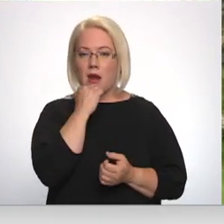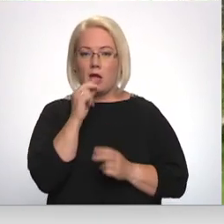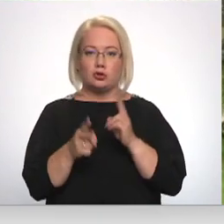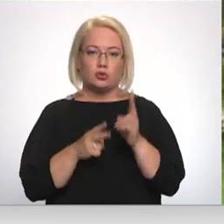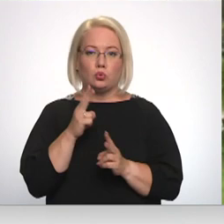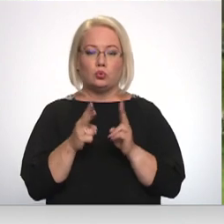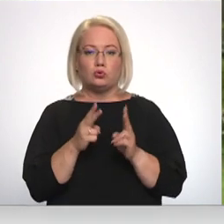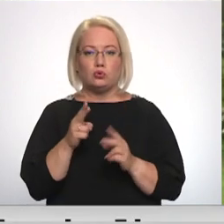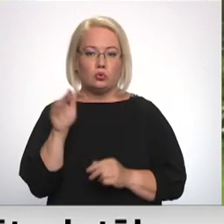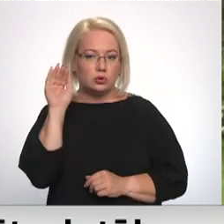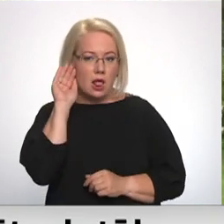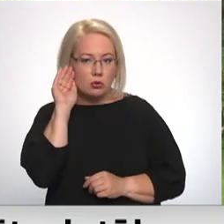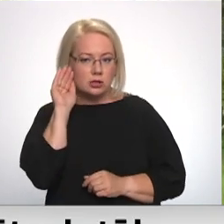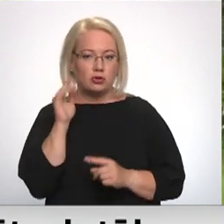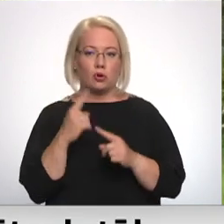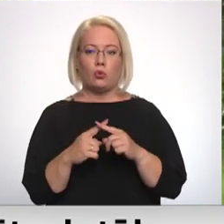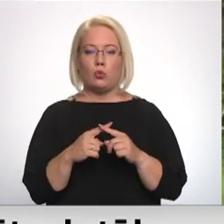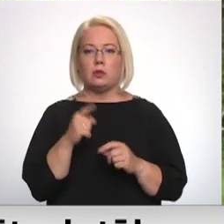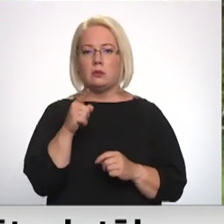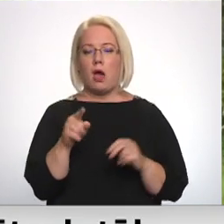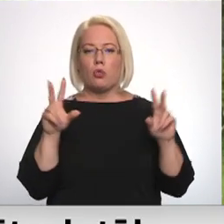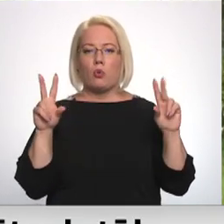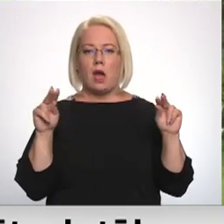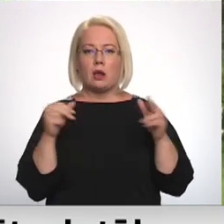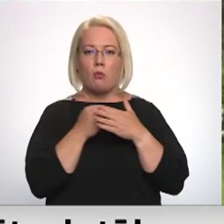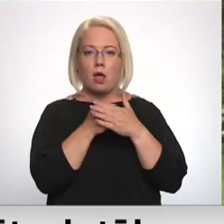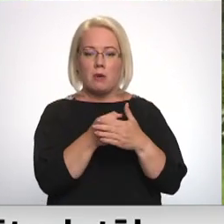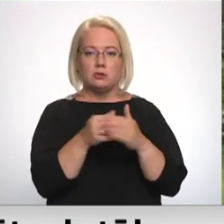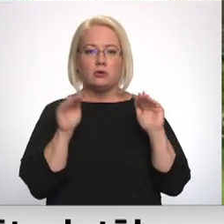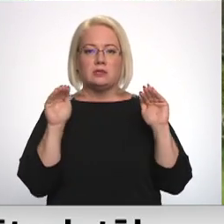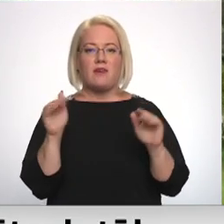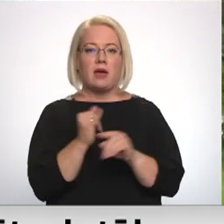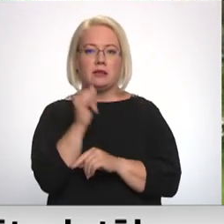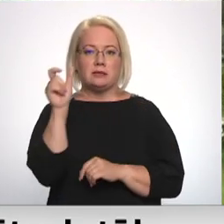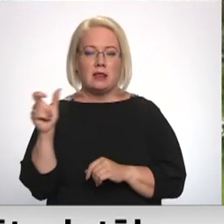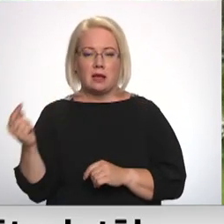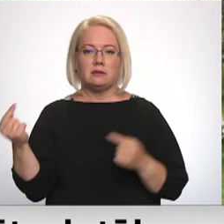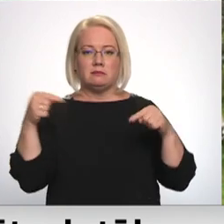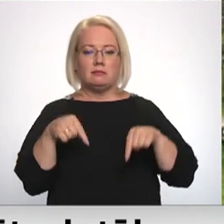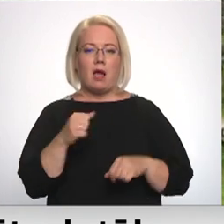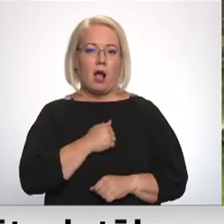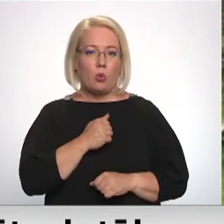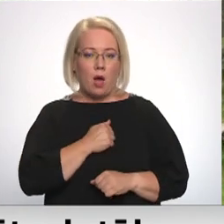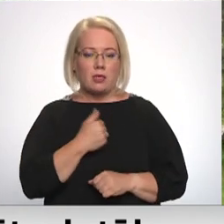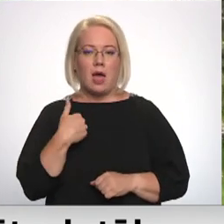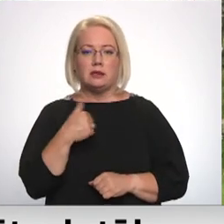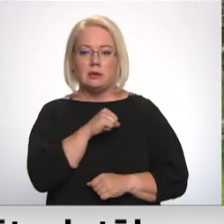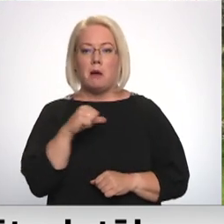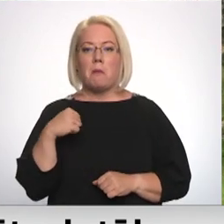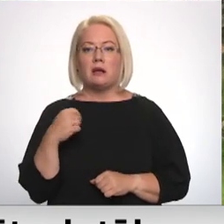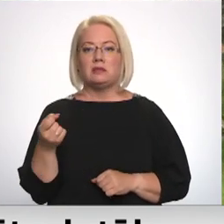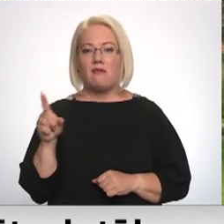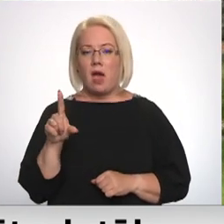uzklausīšanu un garīgu atbalstu sveceļniekiem, kas ir ieradušies aglonā. Es pats vairāk